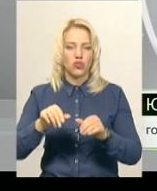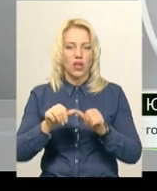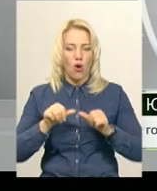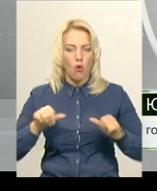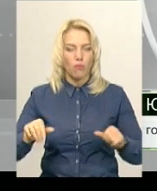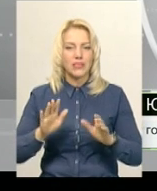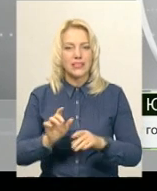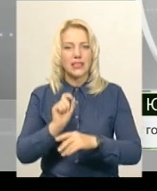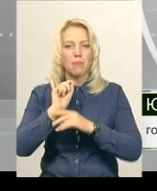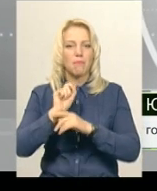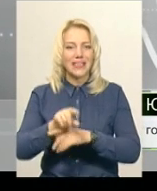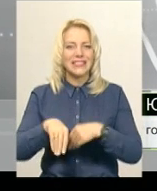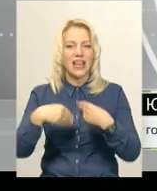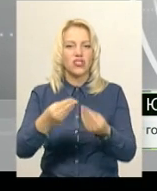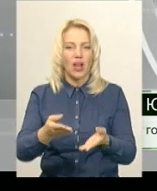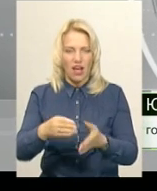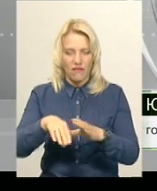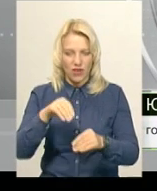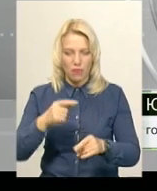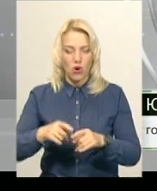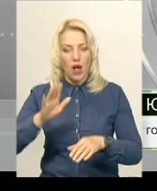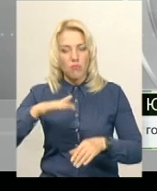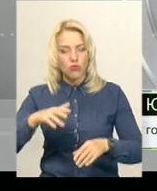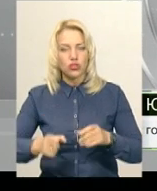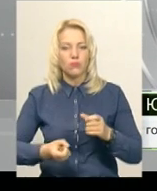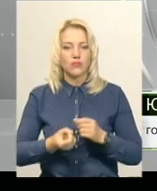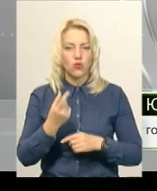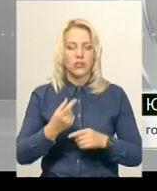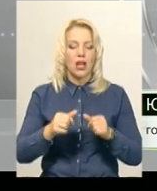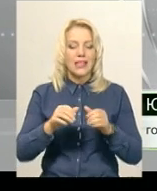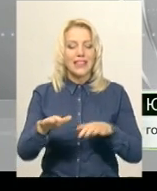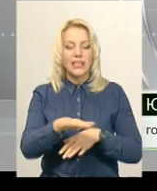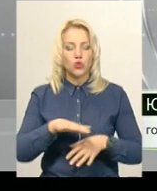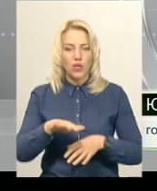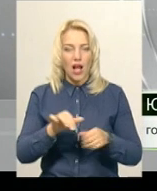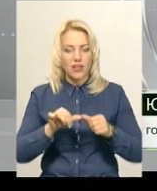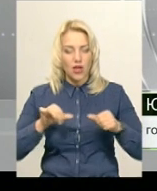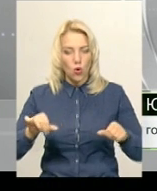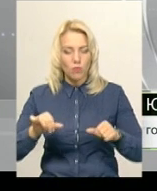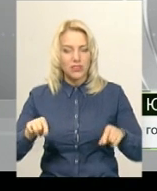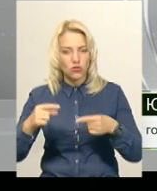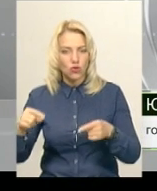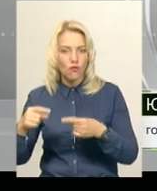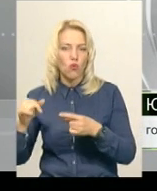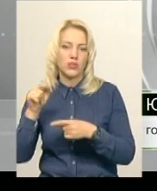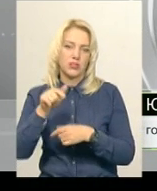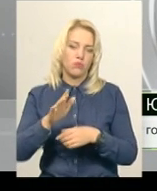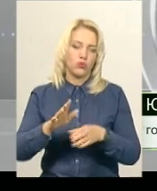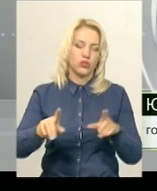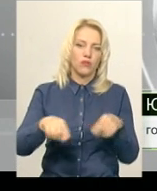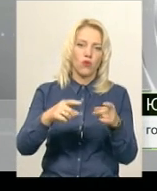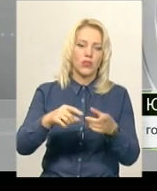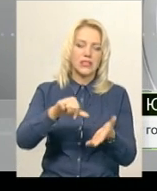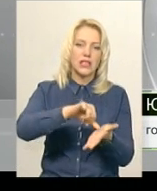виборчі комісії в кожніх з тих громад, які я назвав. Ці територіальні комісії будуть проводити вибори. Вони будуть створювати дільниці,